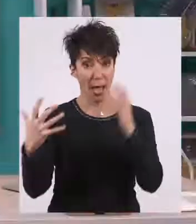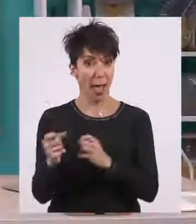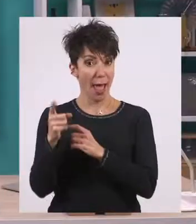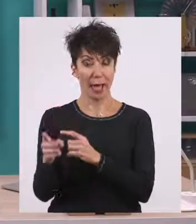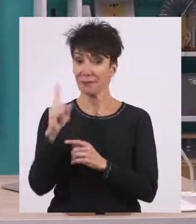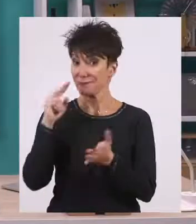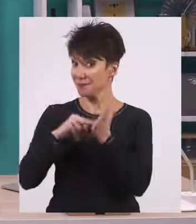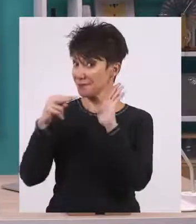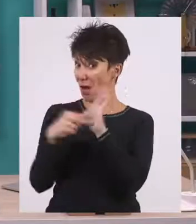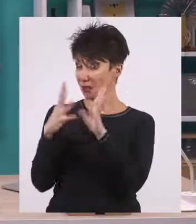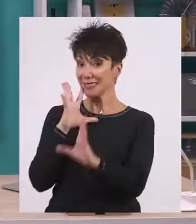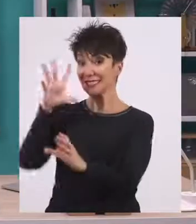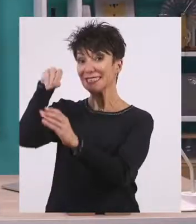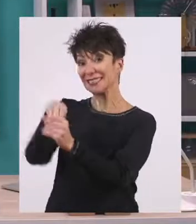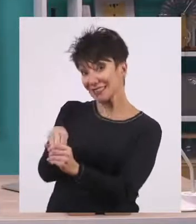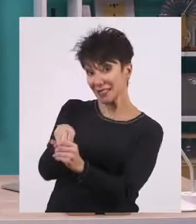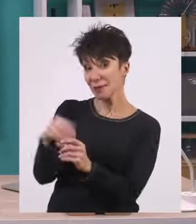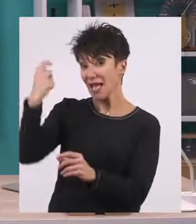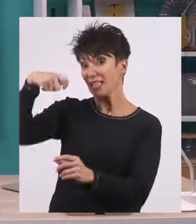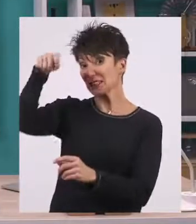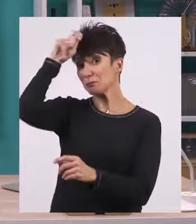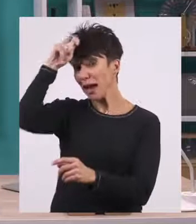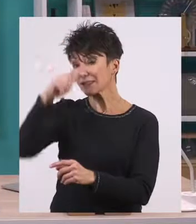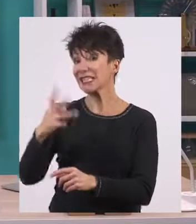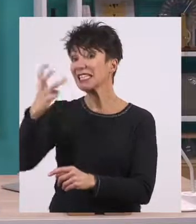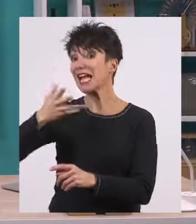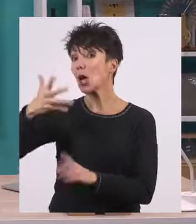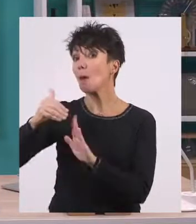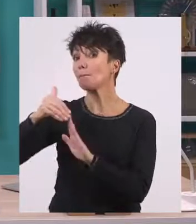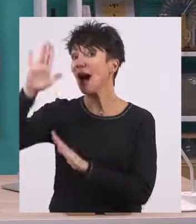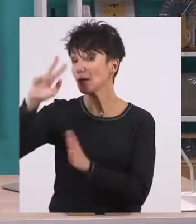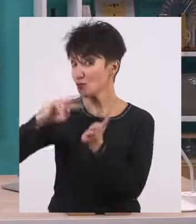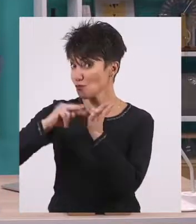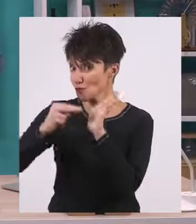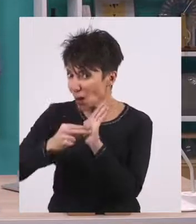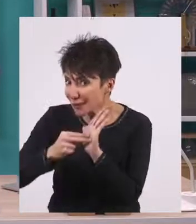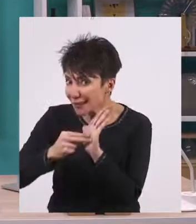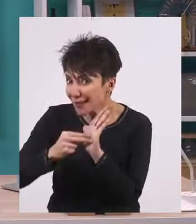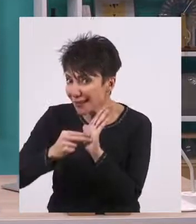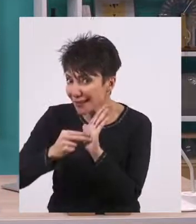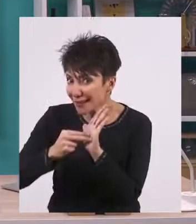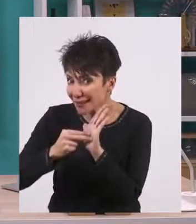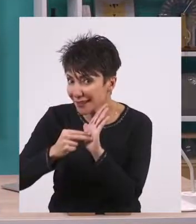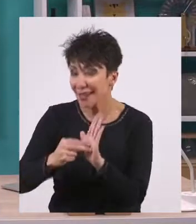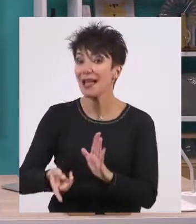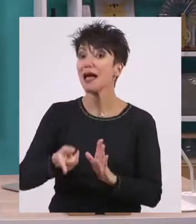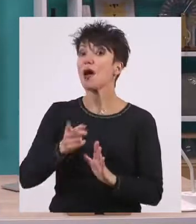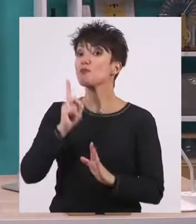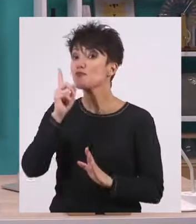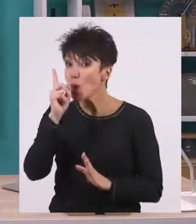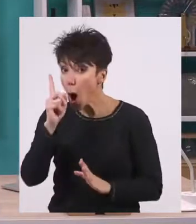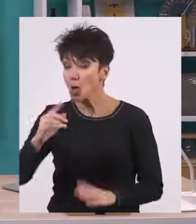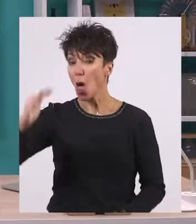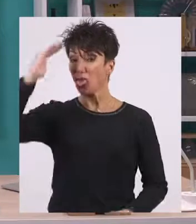στην Απέλα συμμετέχουν, όπως είπαμε, μόνο οι Σπαρτιάτες που έχουν συμπληρώσει τα 30 χρόνια ηλικίας... και έχουν εκτίσει